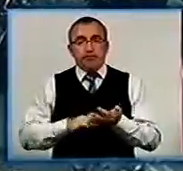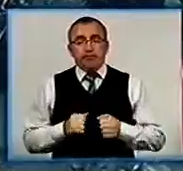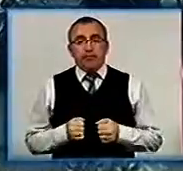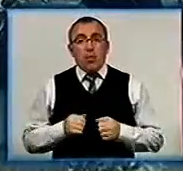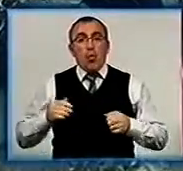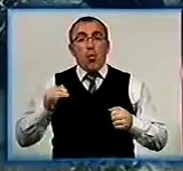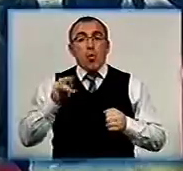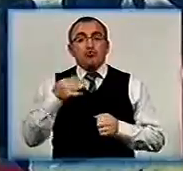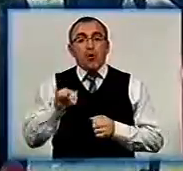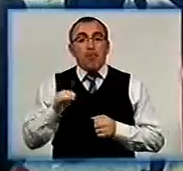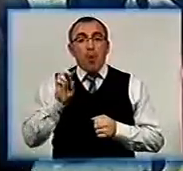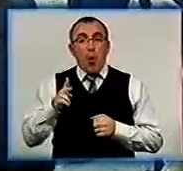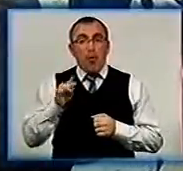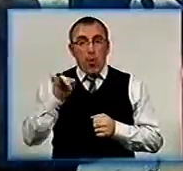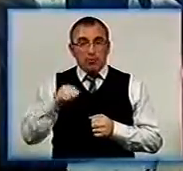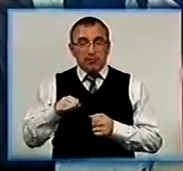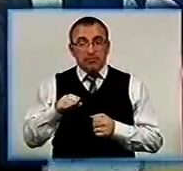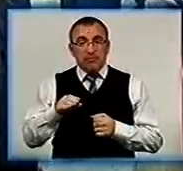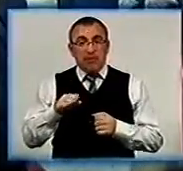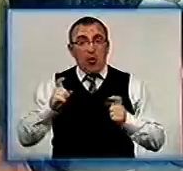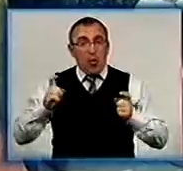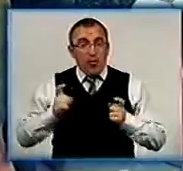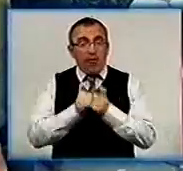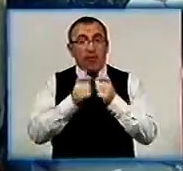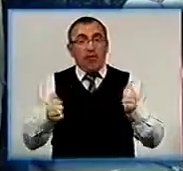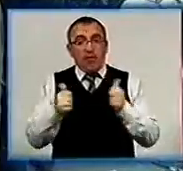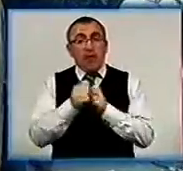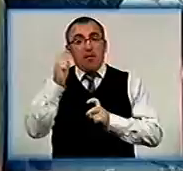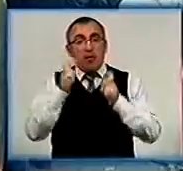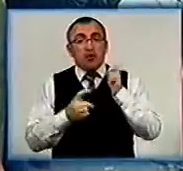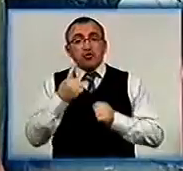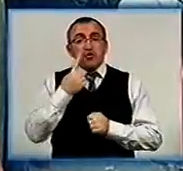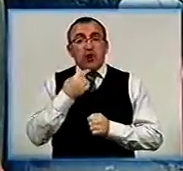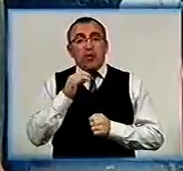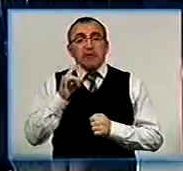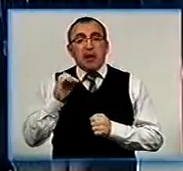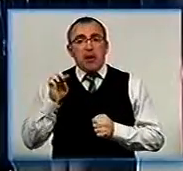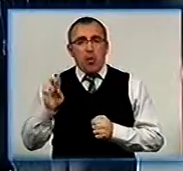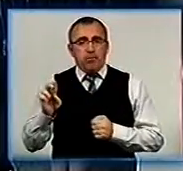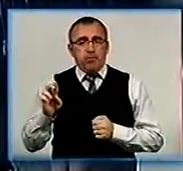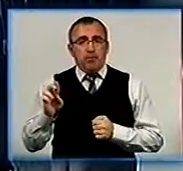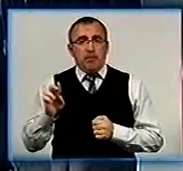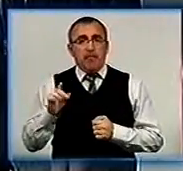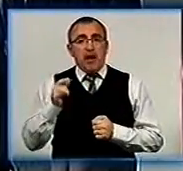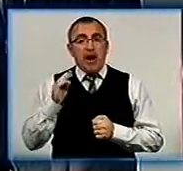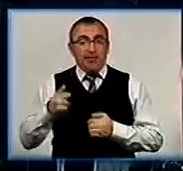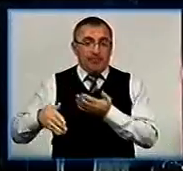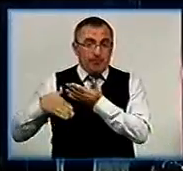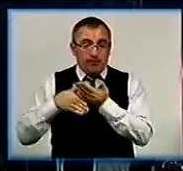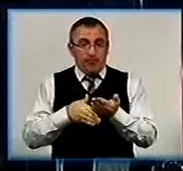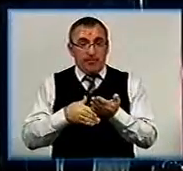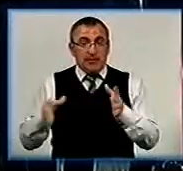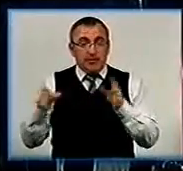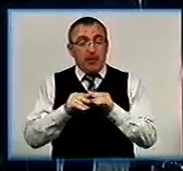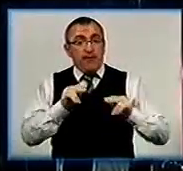Врожай за блокпостом. В Боберинецькому районі триває конфлікт. Навколо підприємства «Червоний землероб». Гранти в допомогу. За рахунок